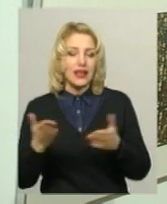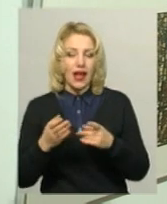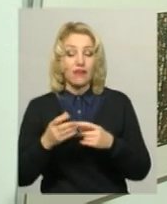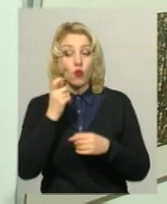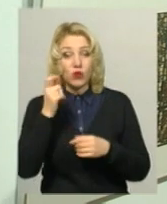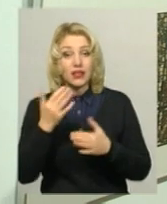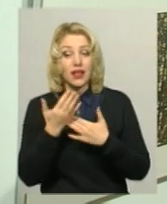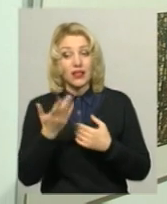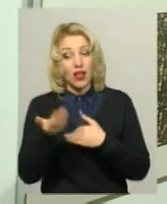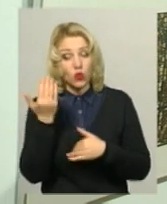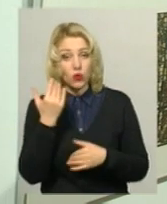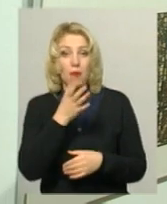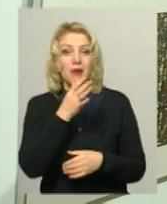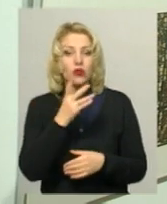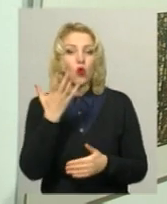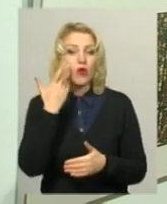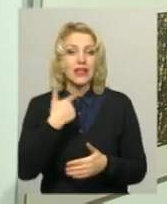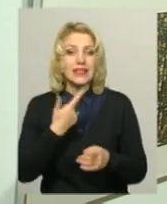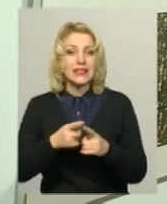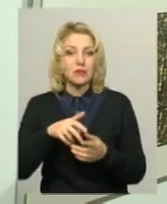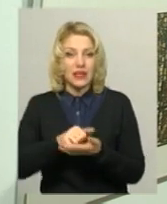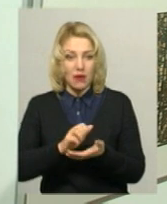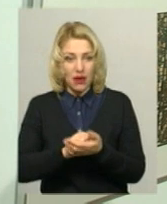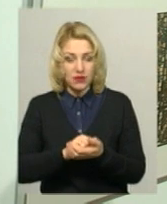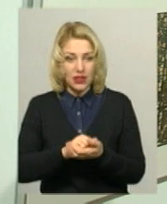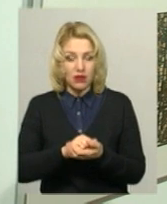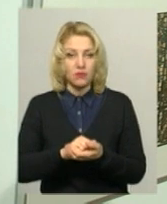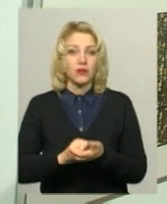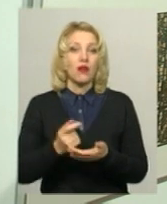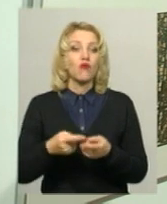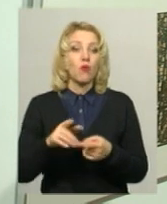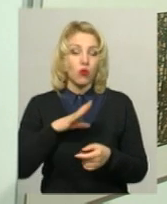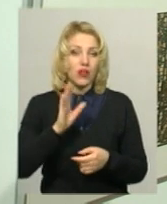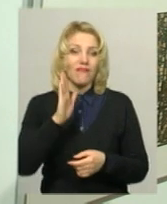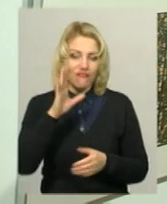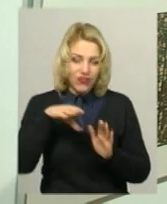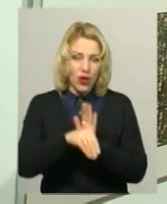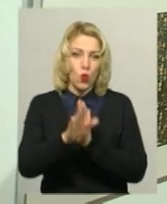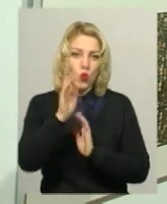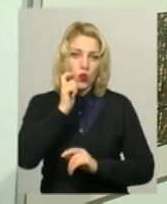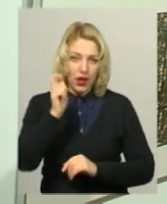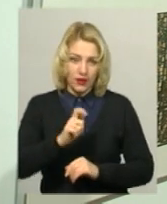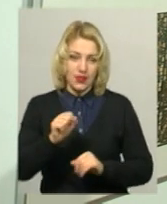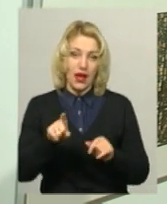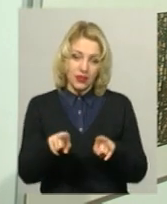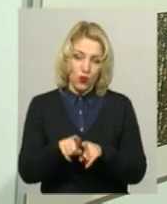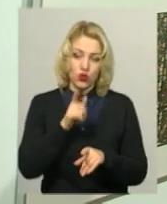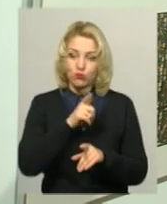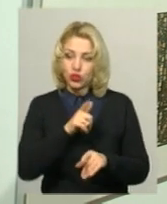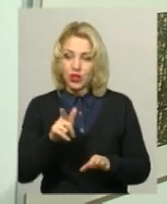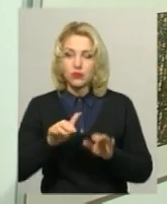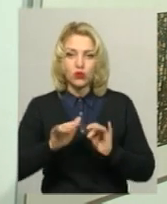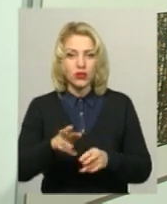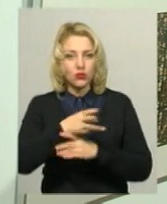період, коли я займався цими зйомками, були в Україні. Але також під час процесу